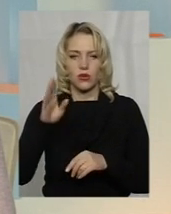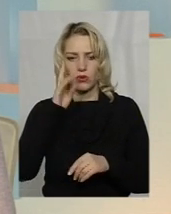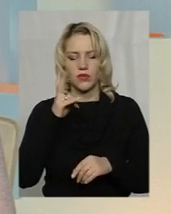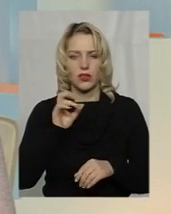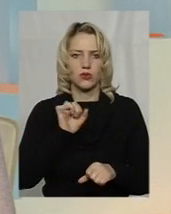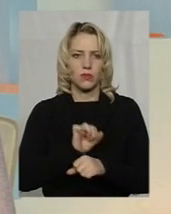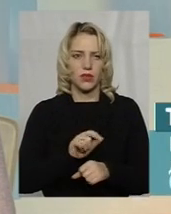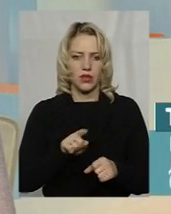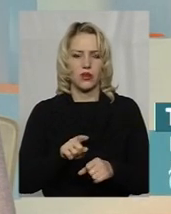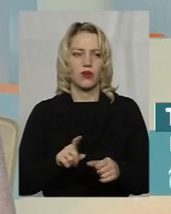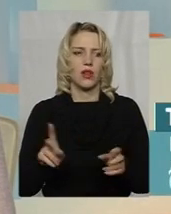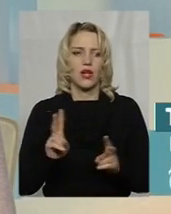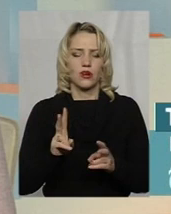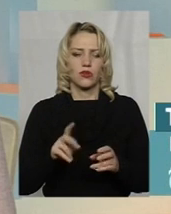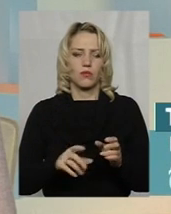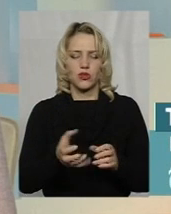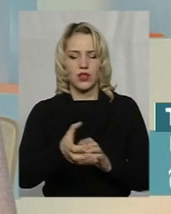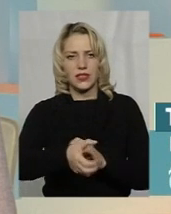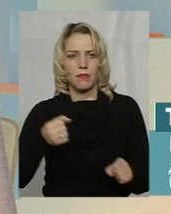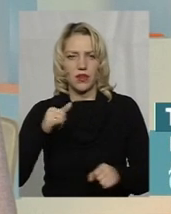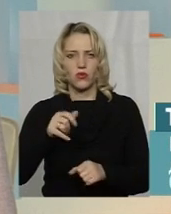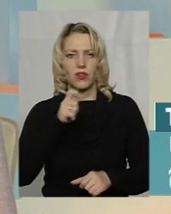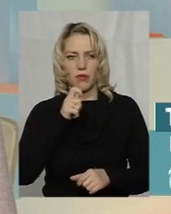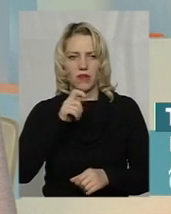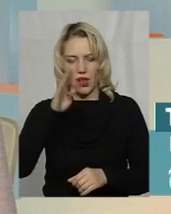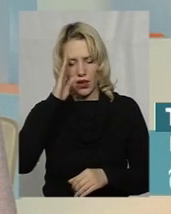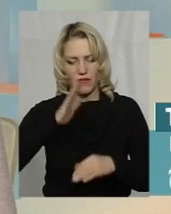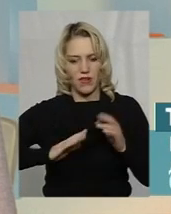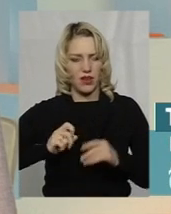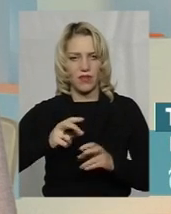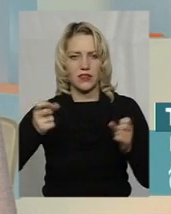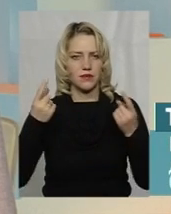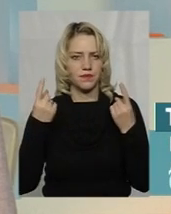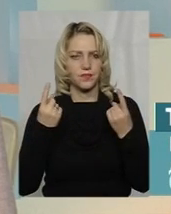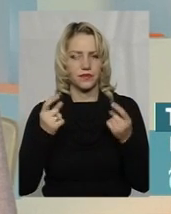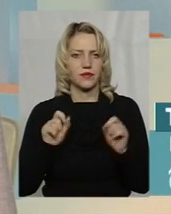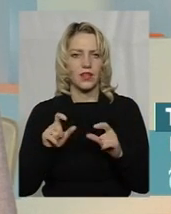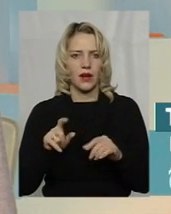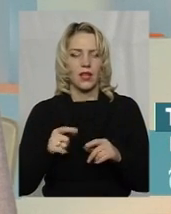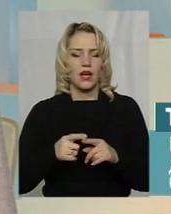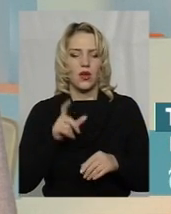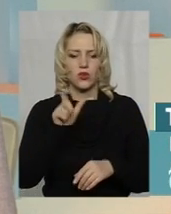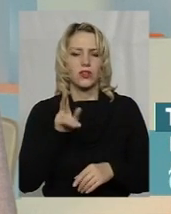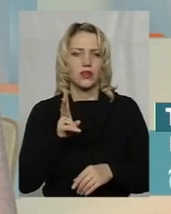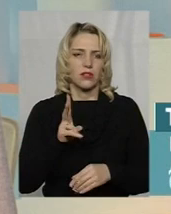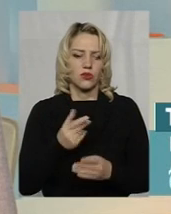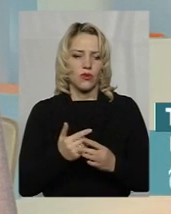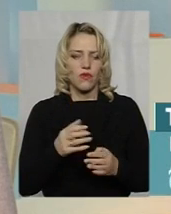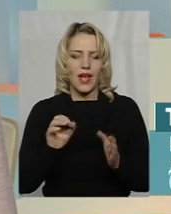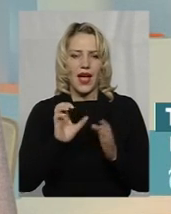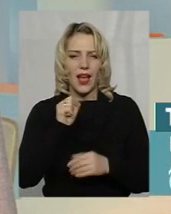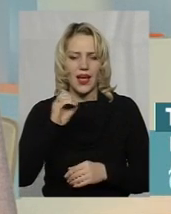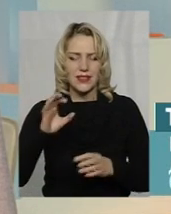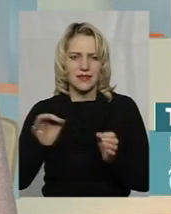зупинили, почали виривати в нього мікрофон, а він є фахівець надзвичайного рівня. Тобто, це людина, яка в атоміній енергетиці, можливо, в Україні,